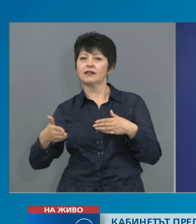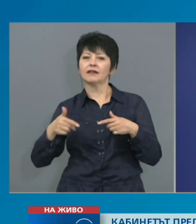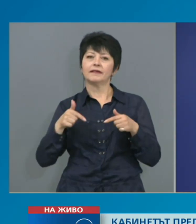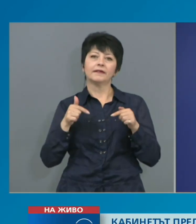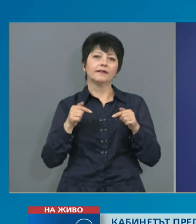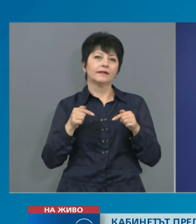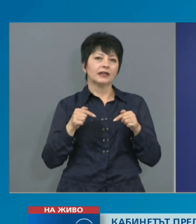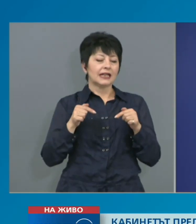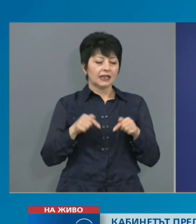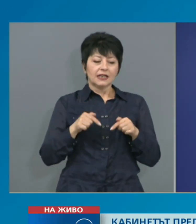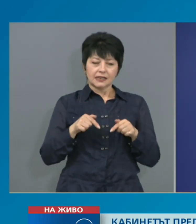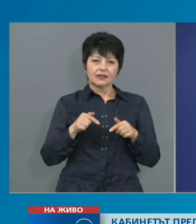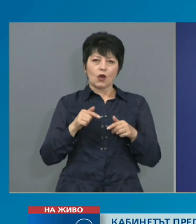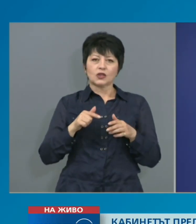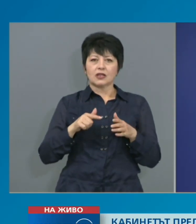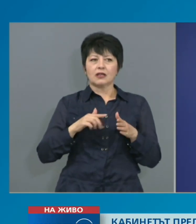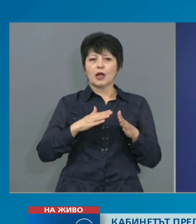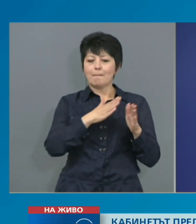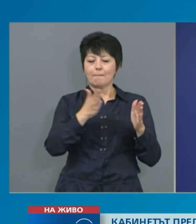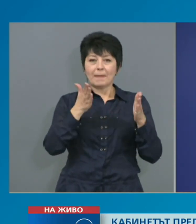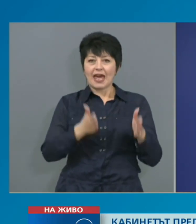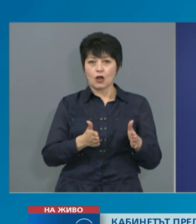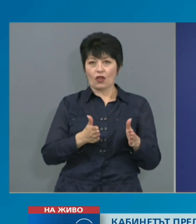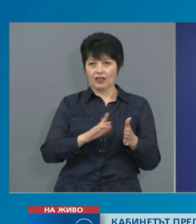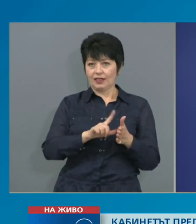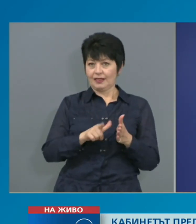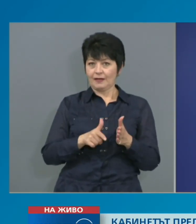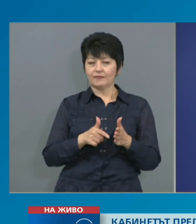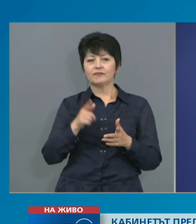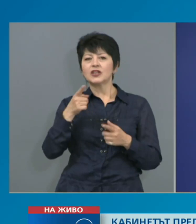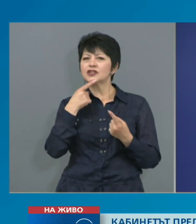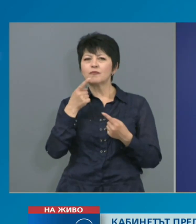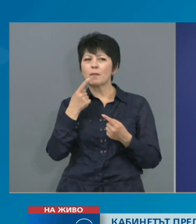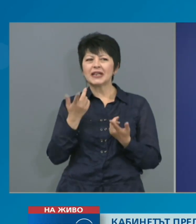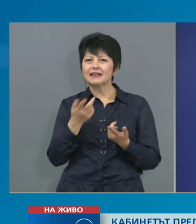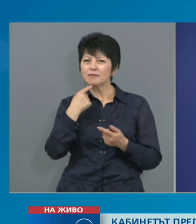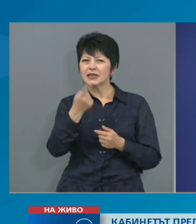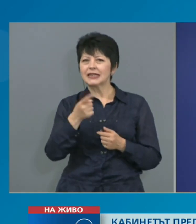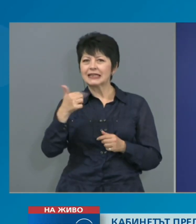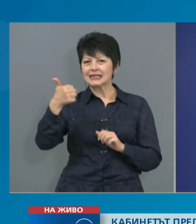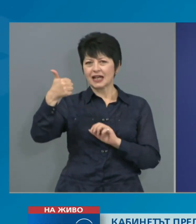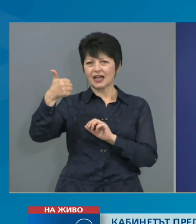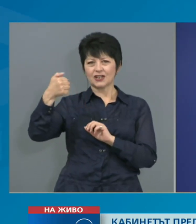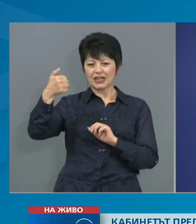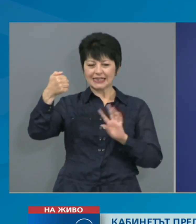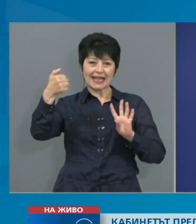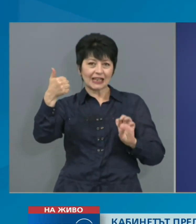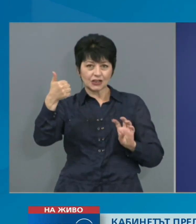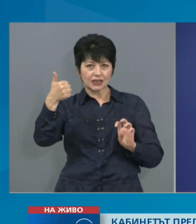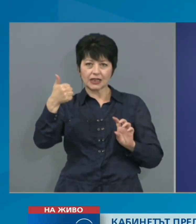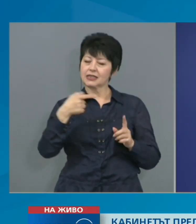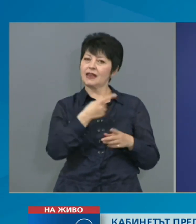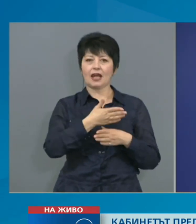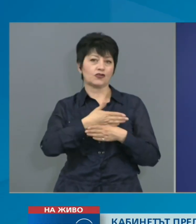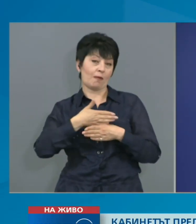период. Вие сигурно ще попитам за мерката 60 на 40. Тя ще продължи своето действие до